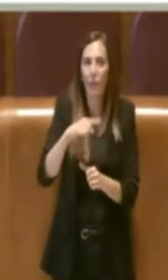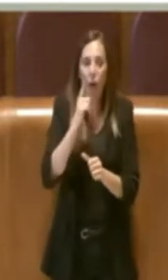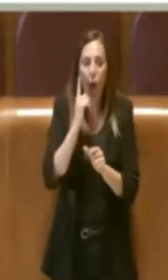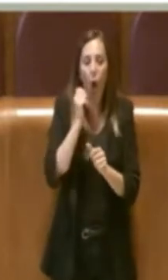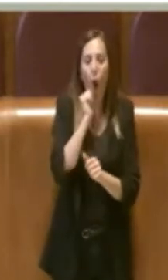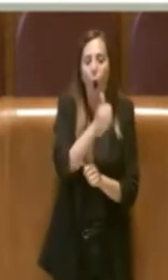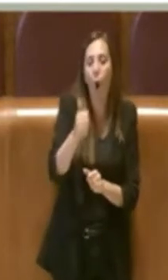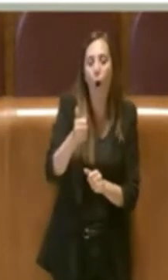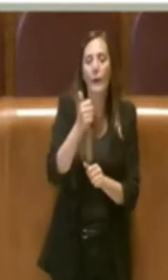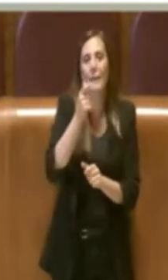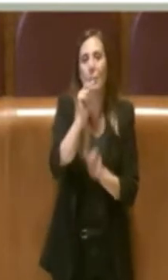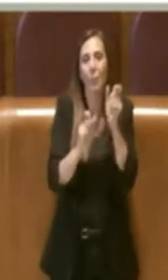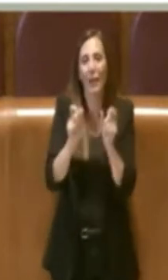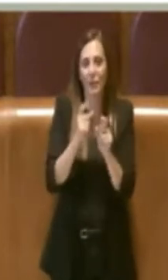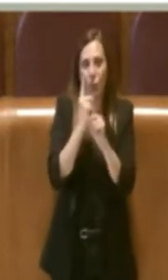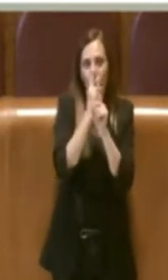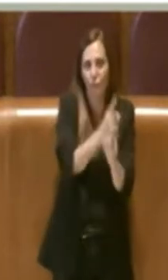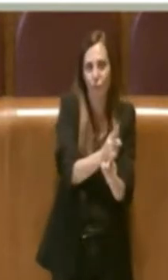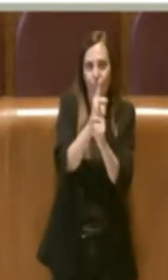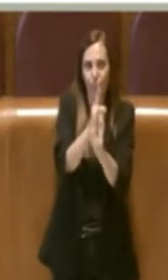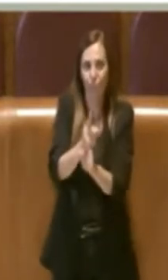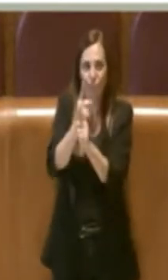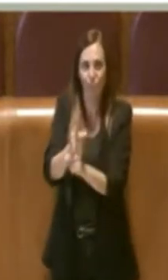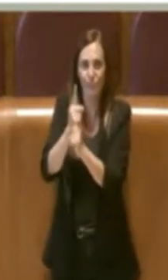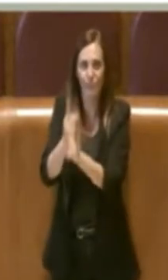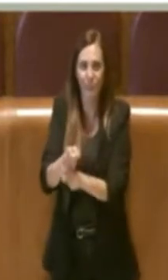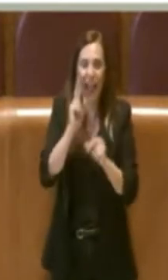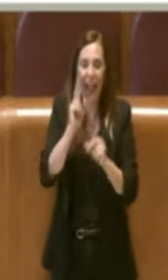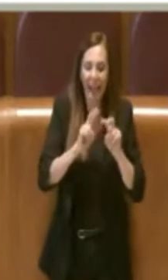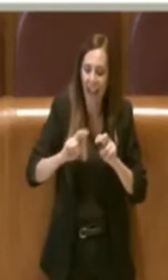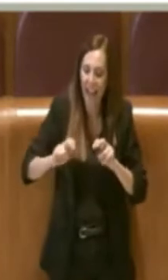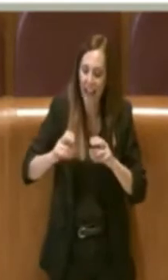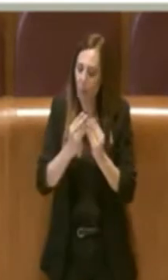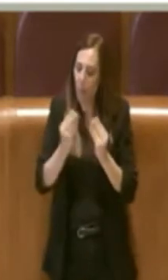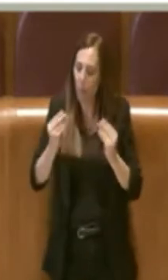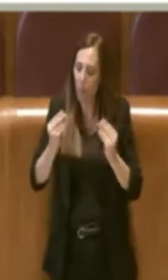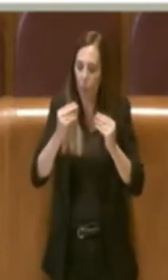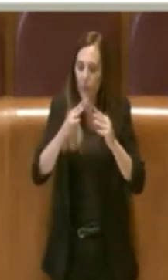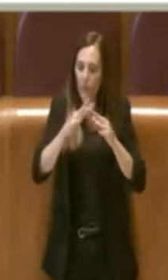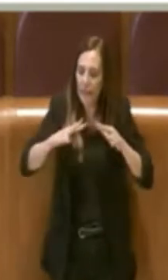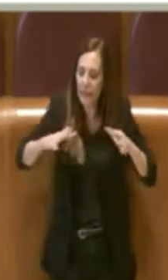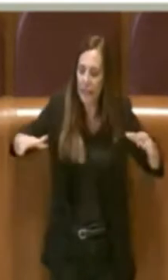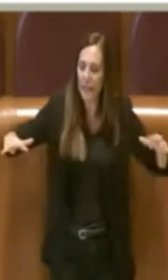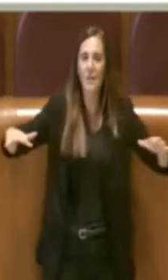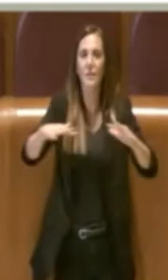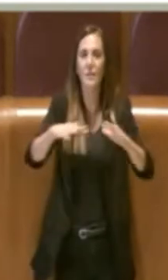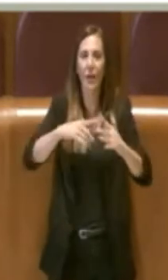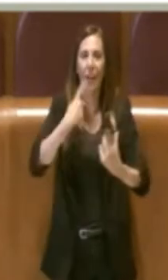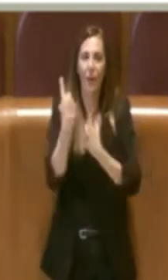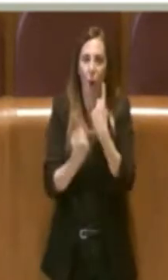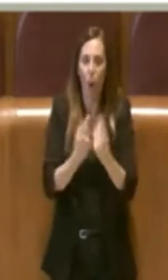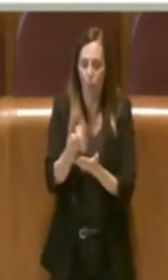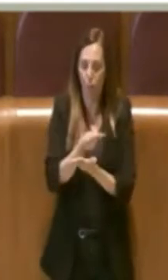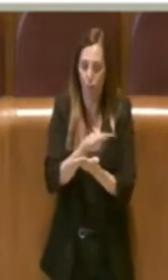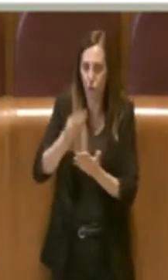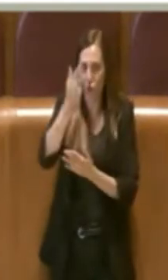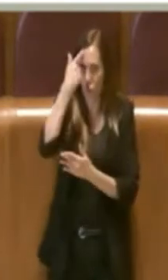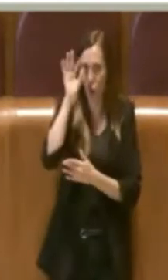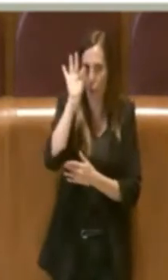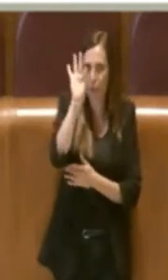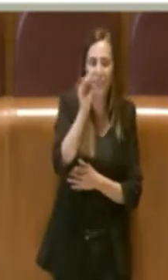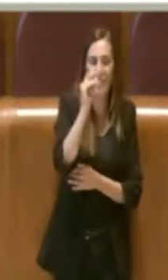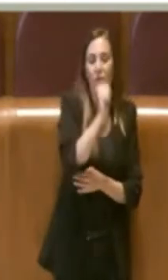Dobbiamo quindi muoverci sempre di più verso un'analisi multidimensionale del bisogno, del contesto, su progetti e obiettivi